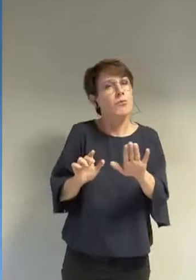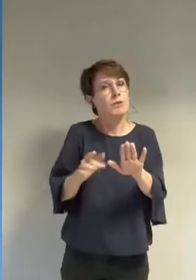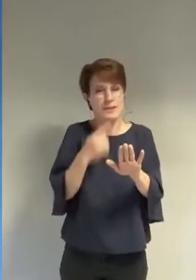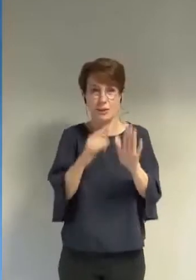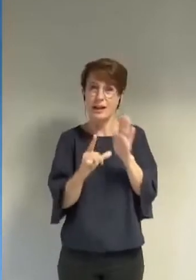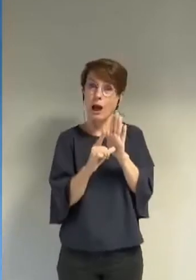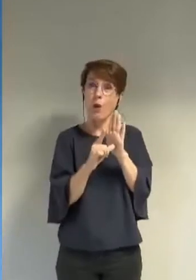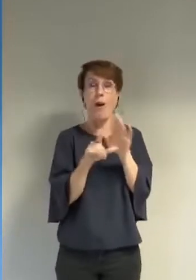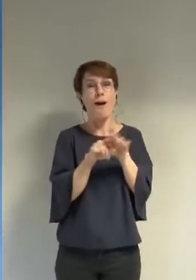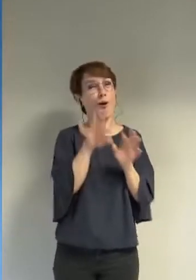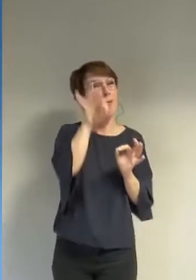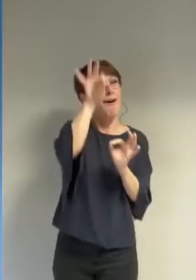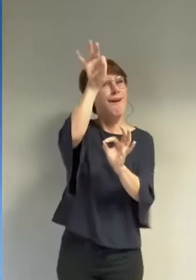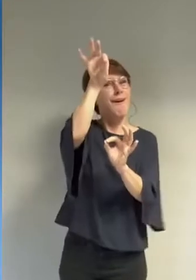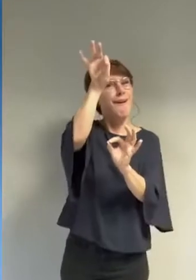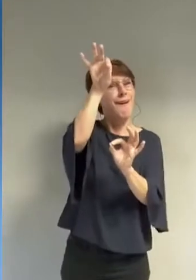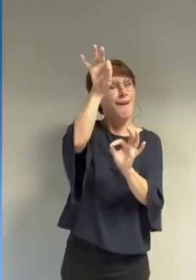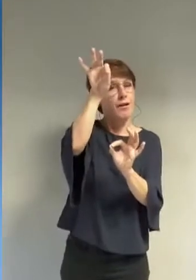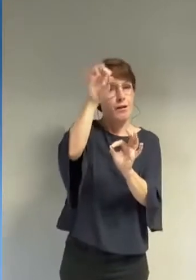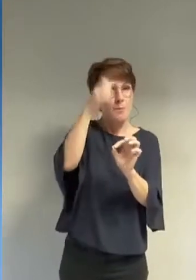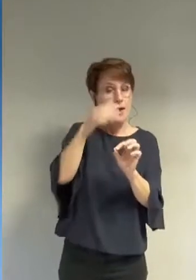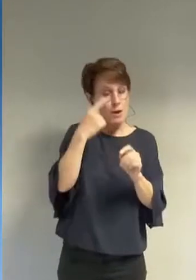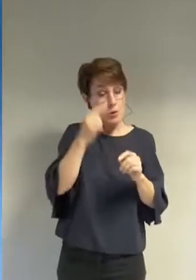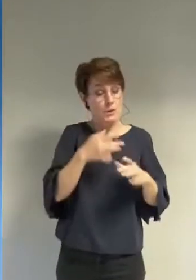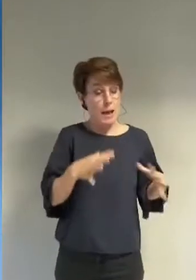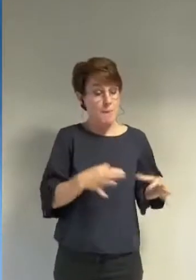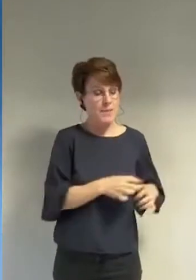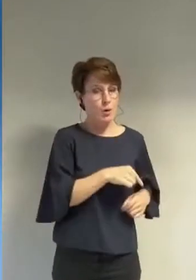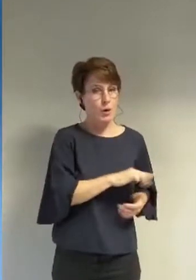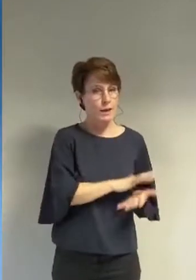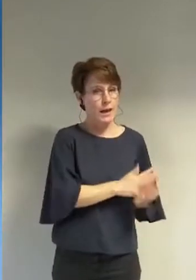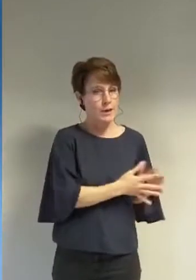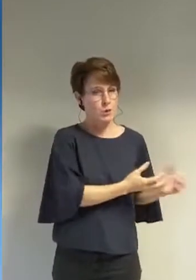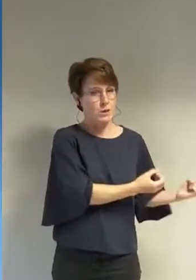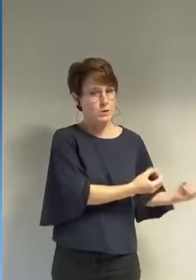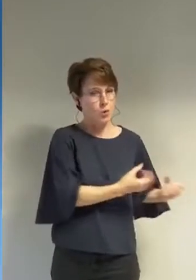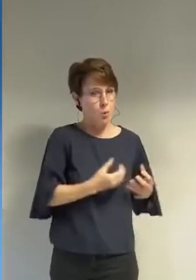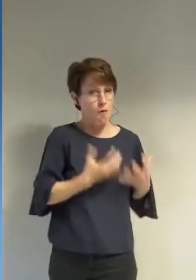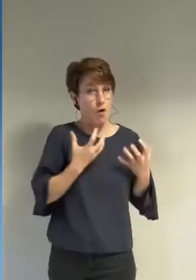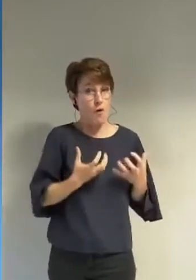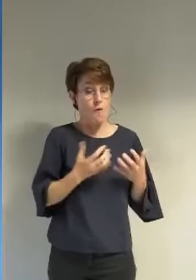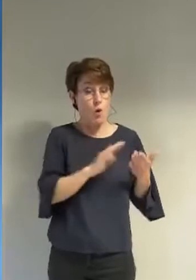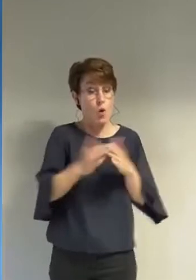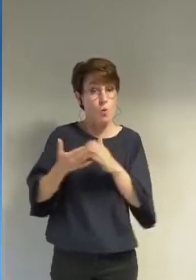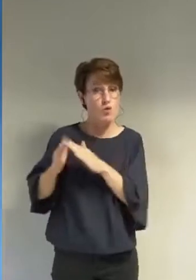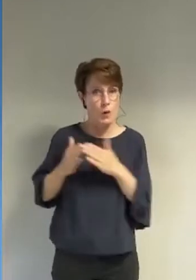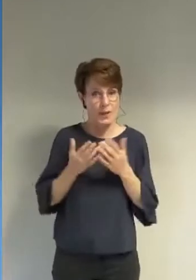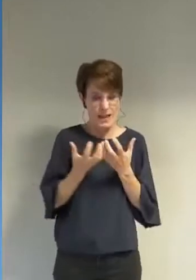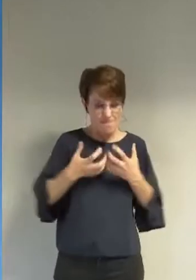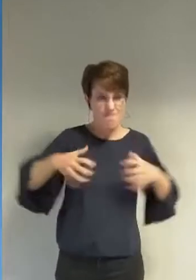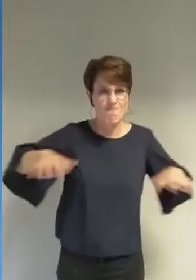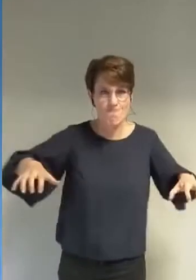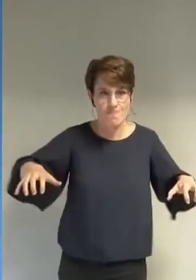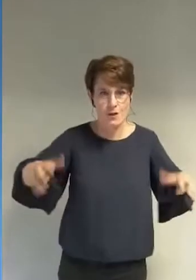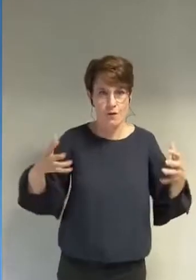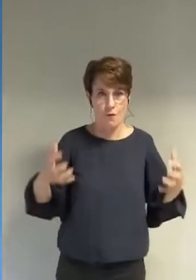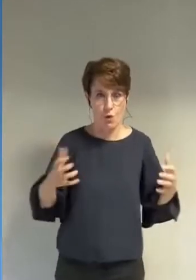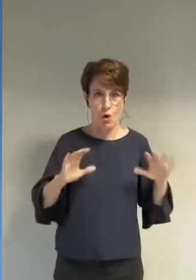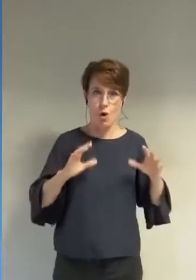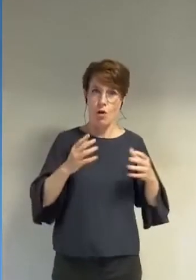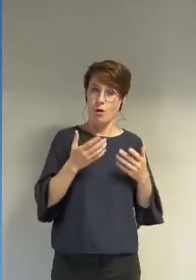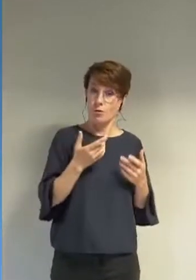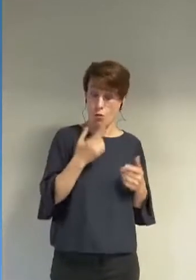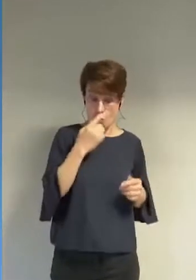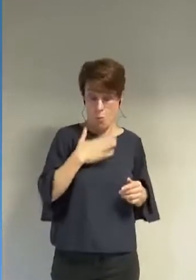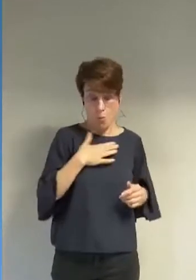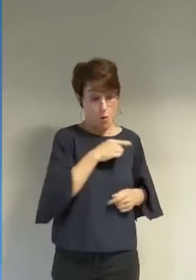la loi en cédant à une minorité active qui revendique le communautarisme alliance citoyenne aurait à